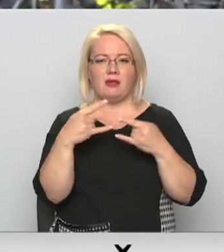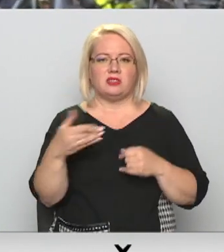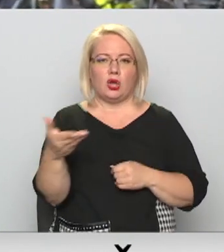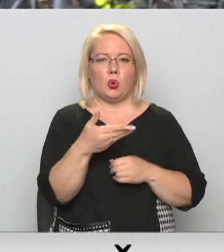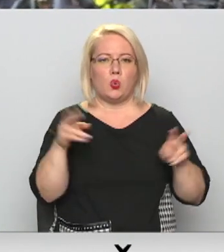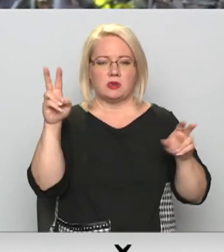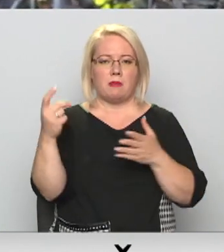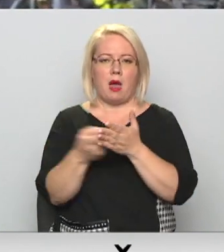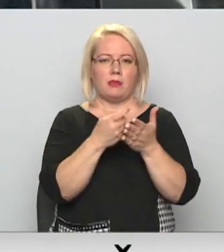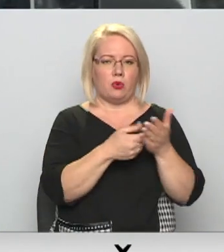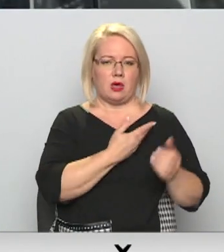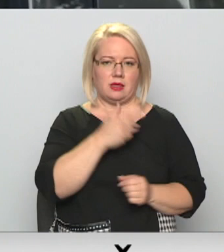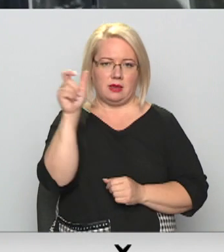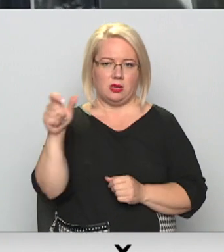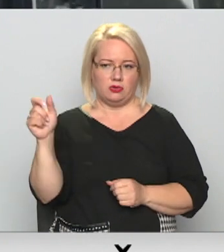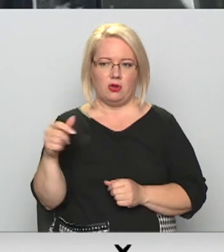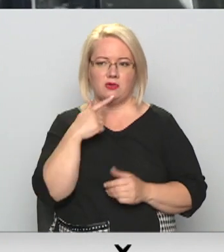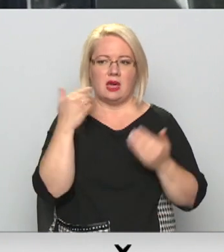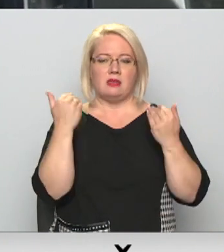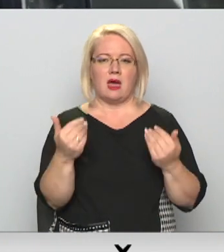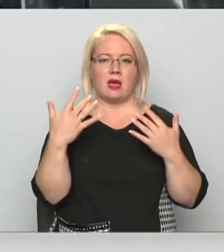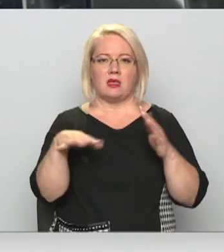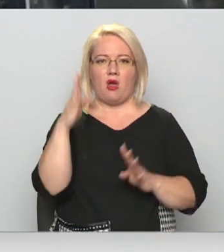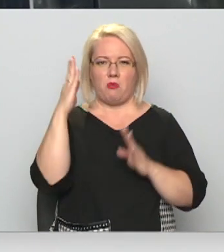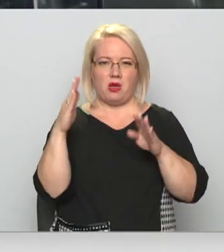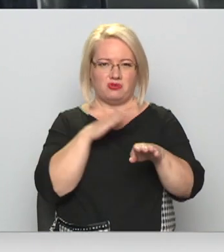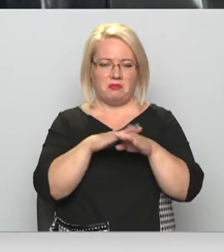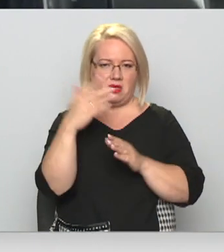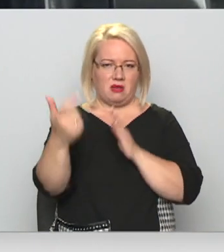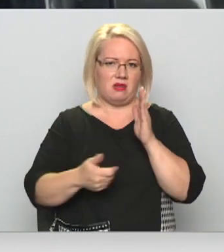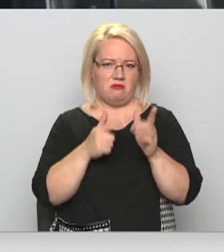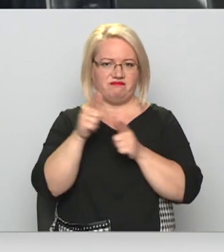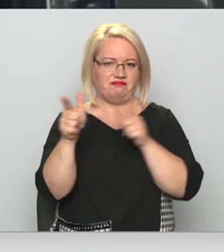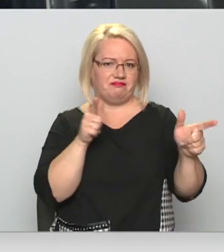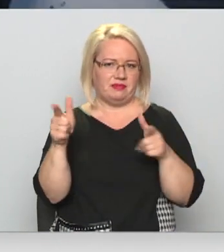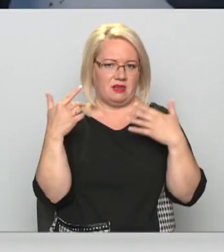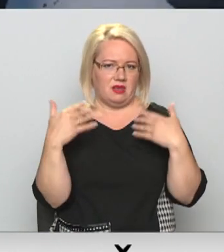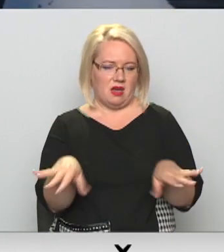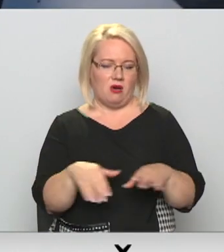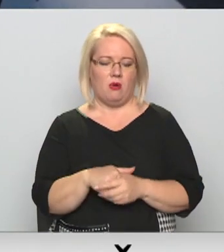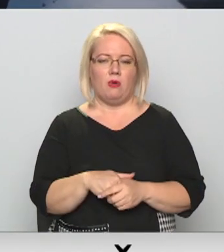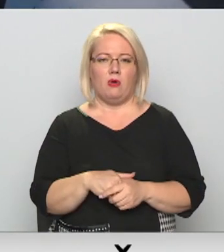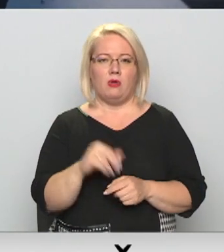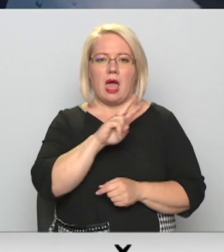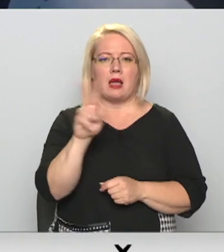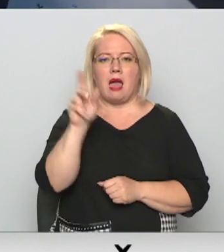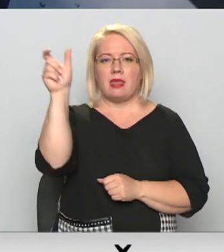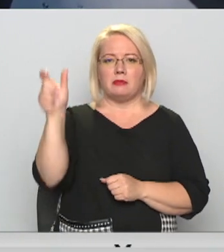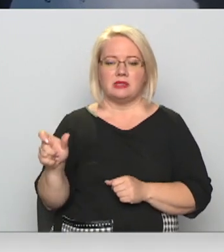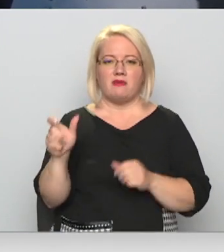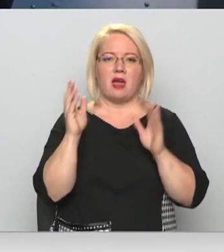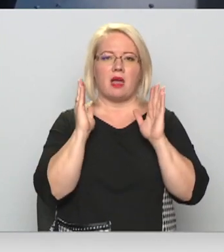iedzīvotāji. Tagad jau kaut kur piemēslo visus mežus. Jau ir manīts, kad ir kaut kas samas. Kādam cilvēkam jābūt,